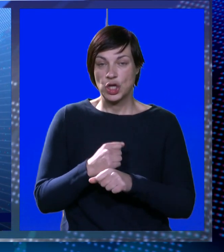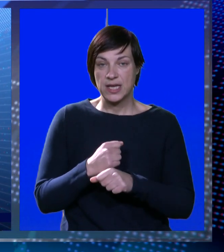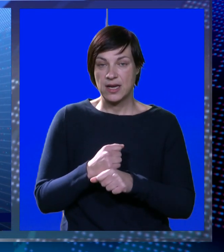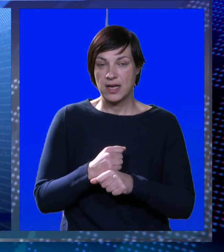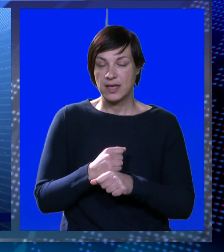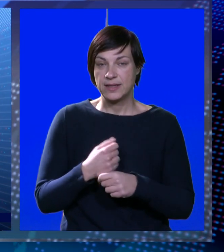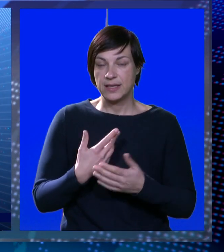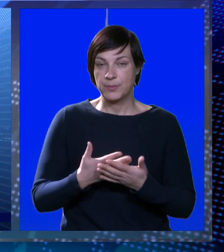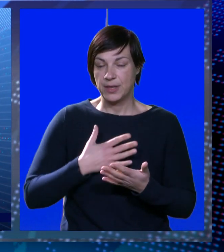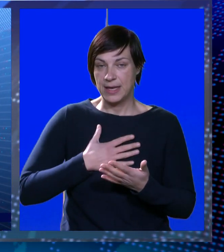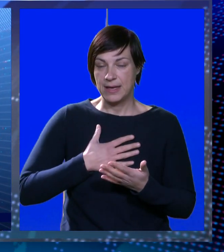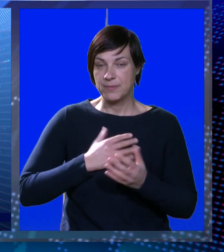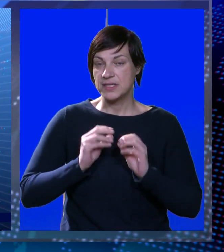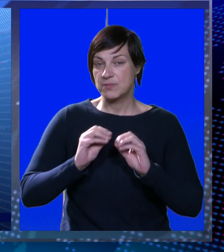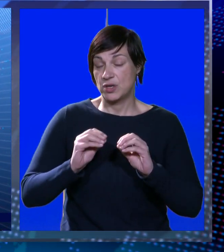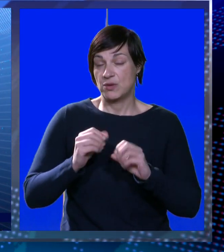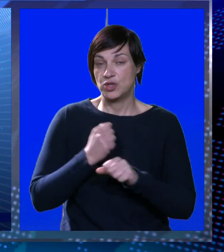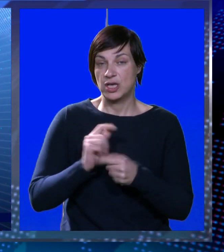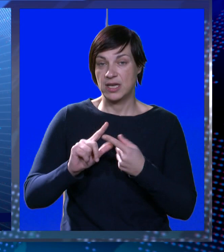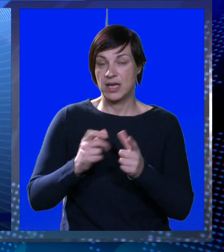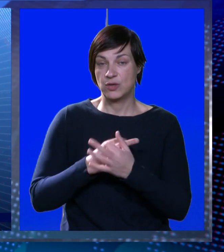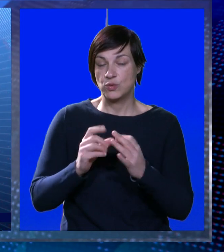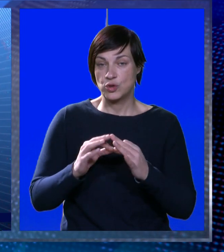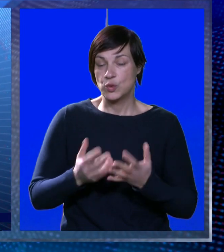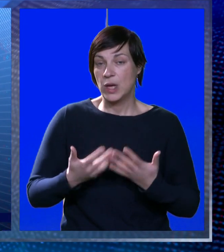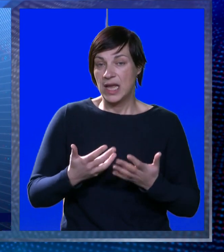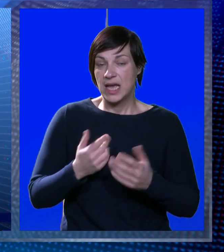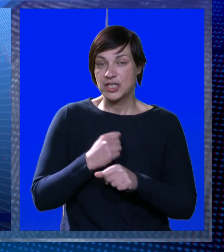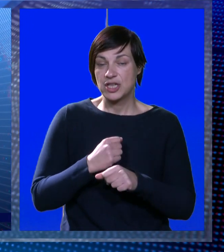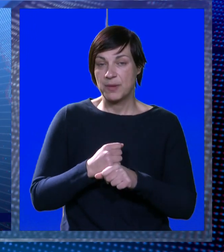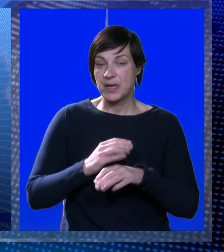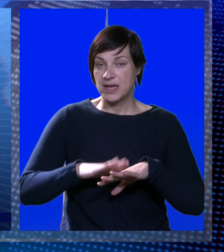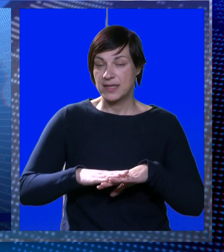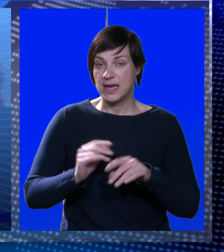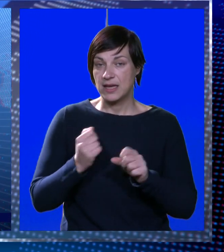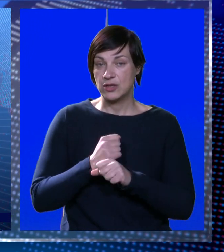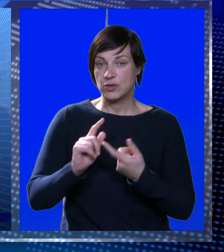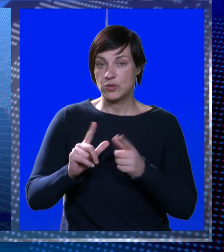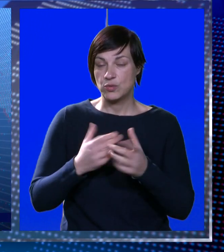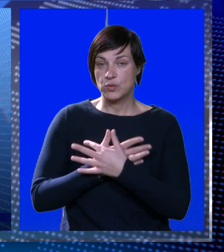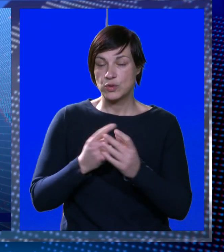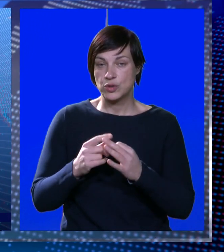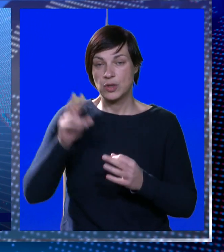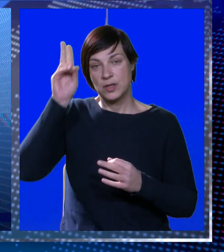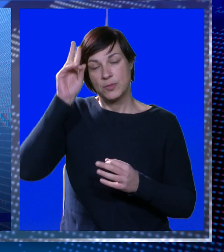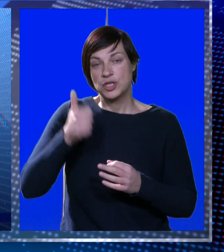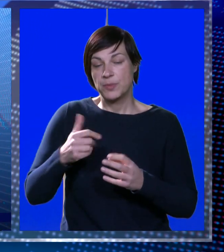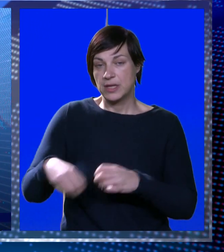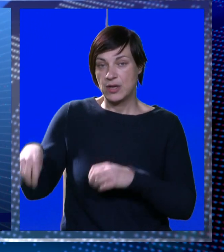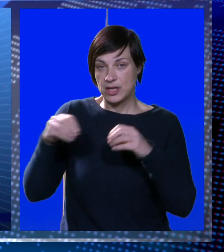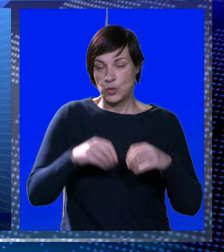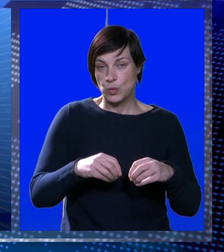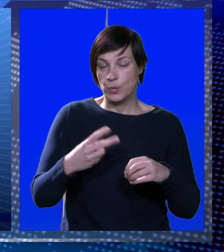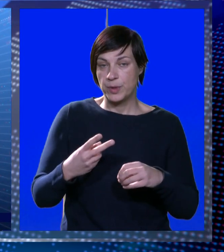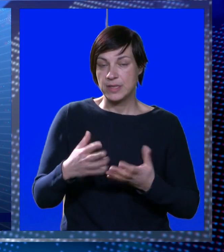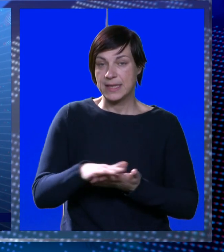što i radimo. Znači, i mi smo naučili na placu u Gružu i puno nam ljegše raditi na placu u Gružu, međutim, placu možemo premestiti na